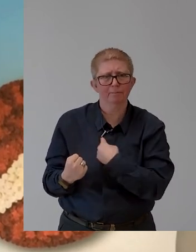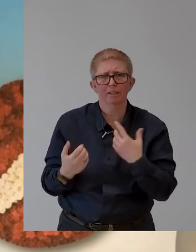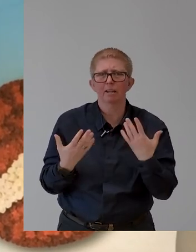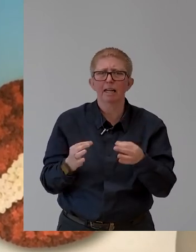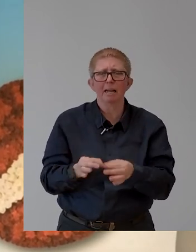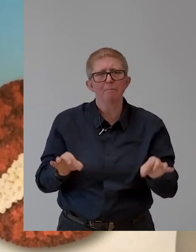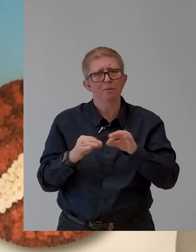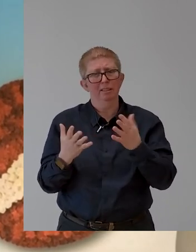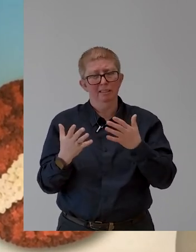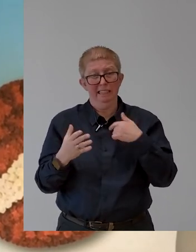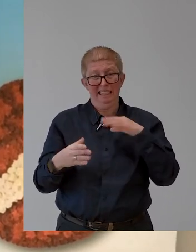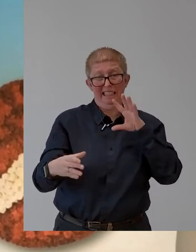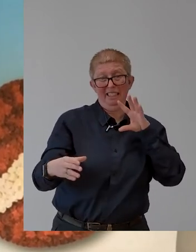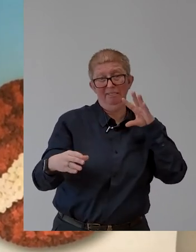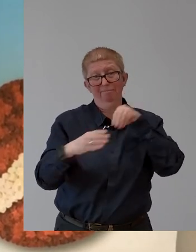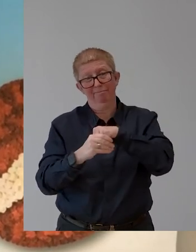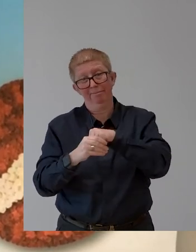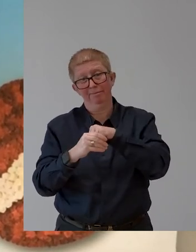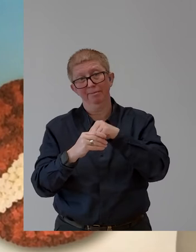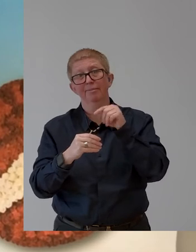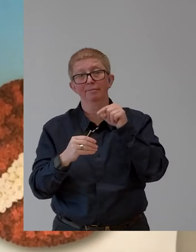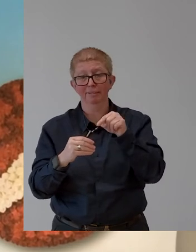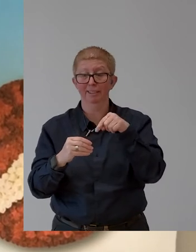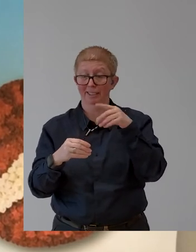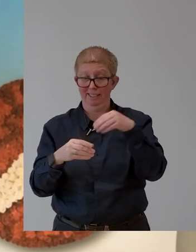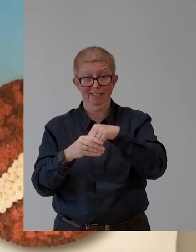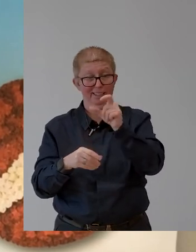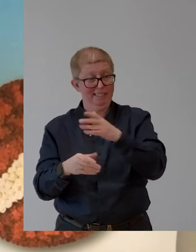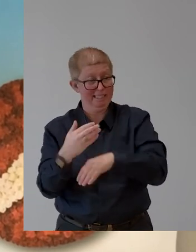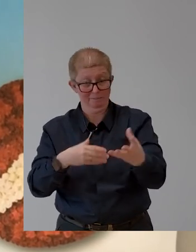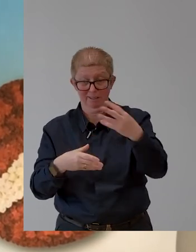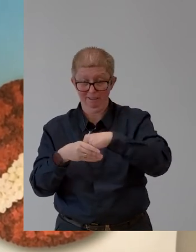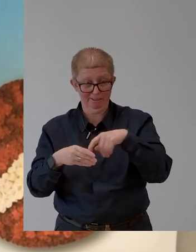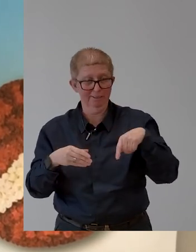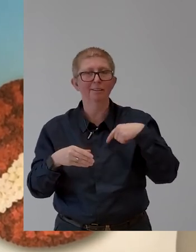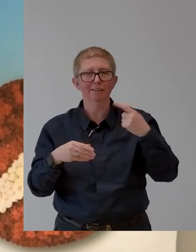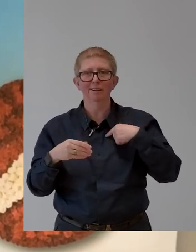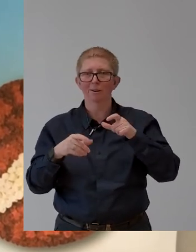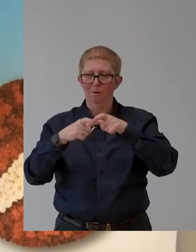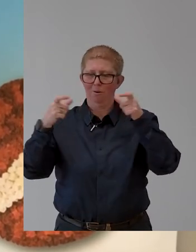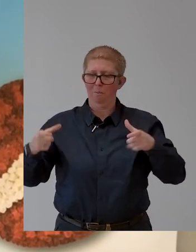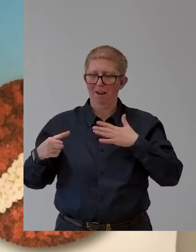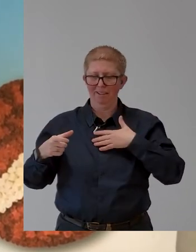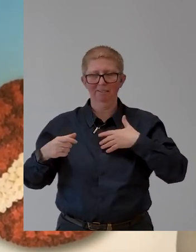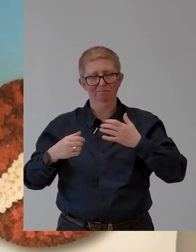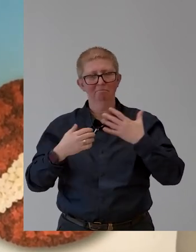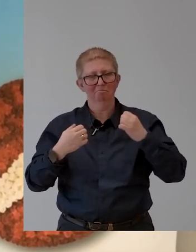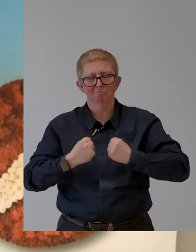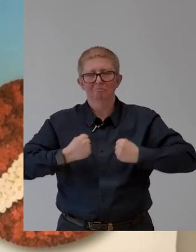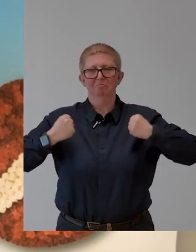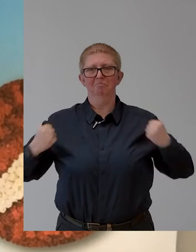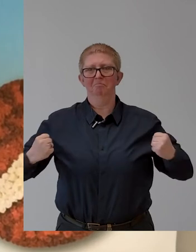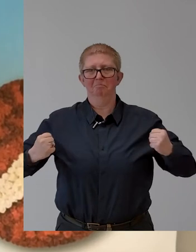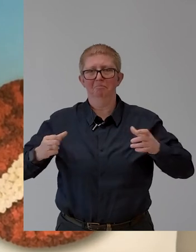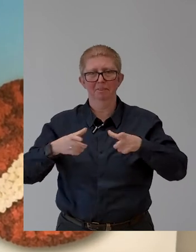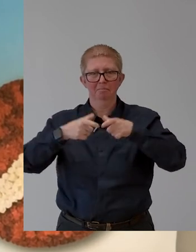also our society as a whole. offer around 290 employees with disabilities the best possible